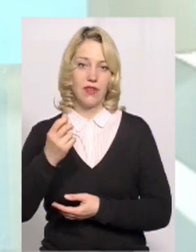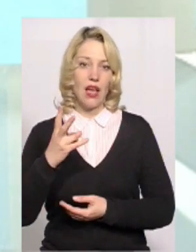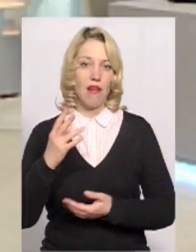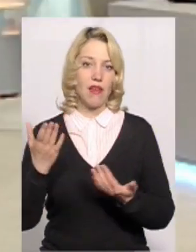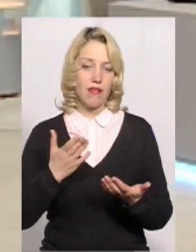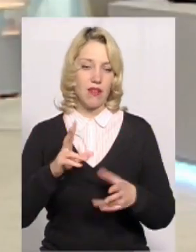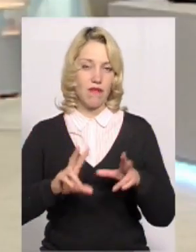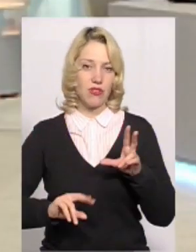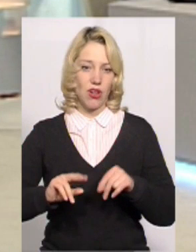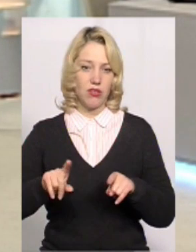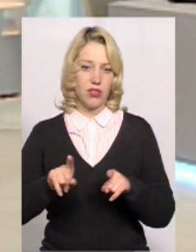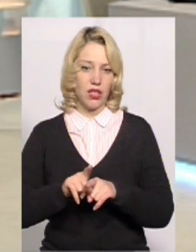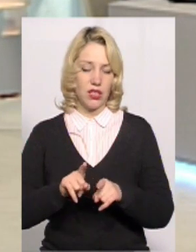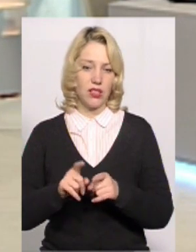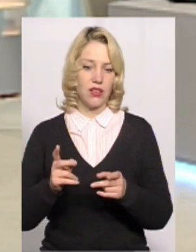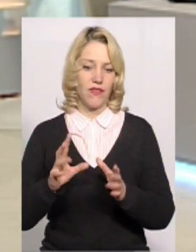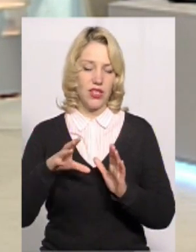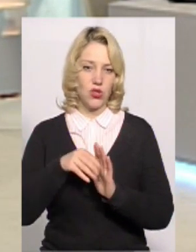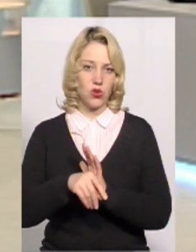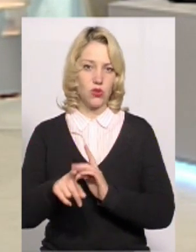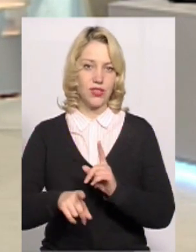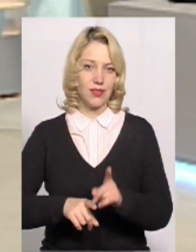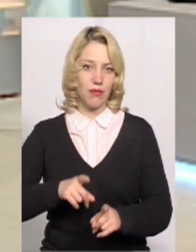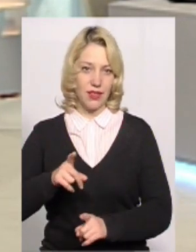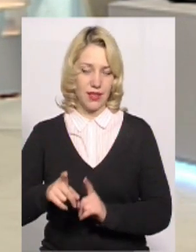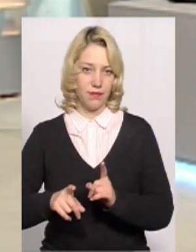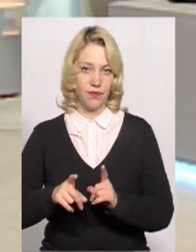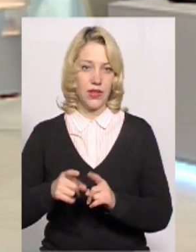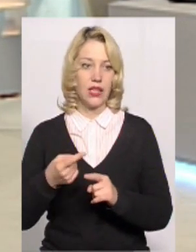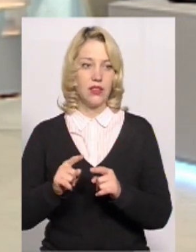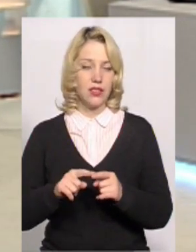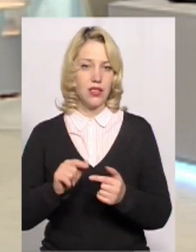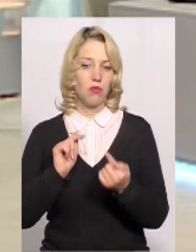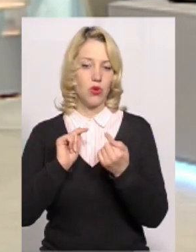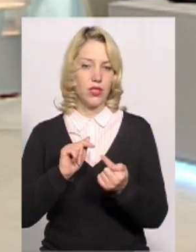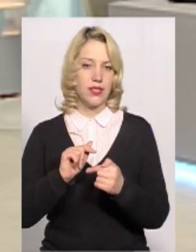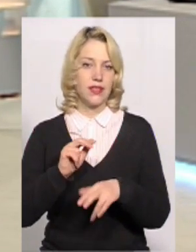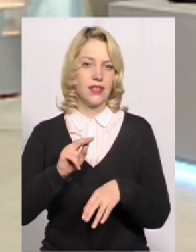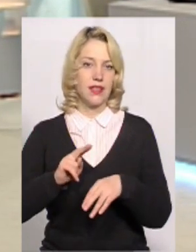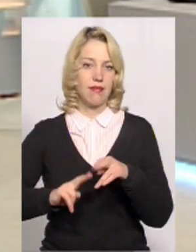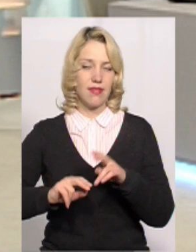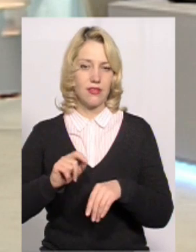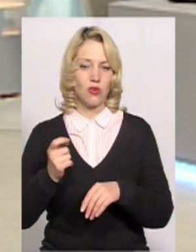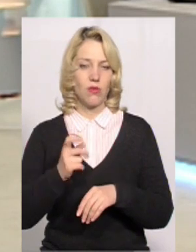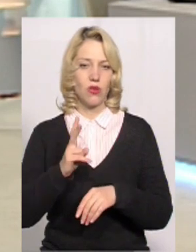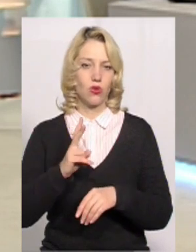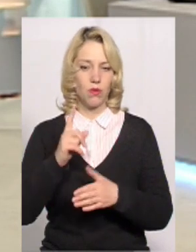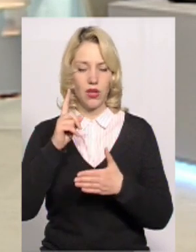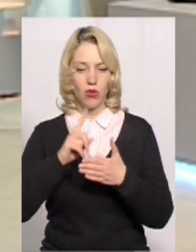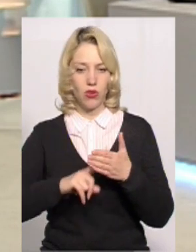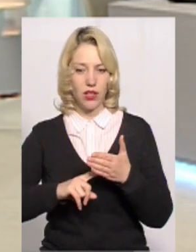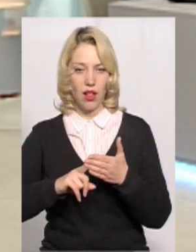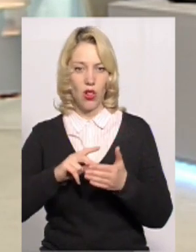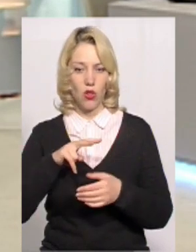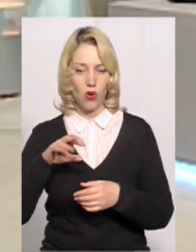які їм вважалися, також, і несуть якісь зміни. Ці протестні настрої, ну, от мало когось, значить, щось переконало